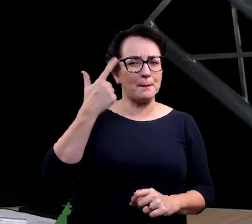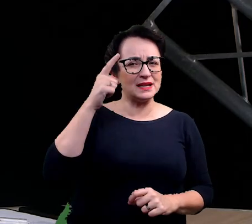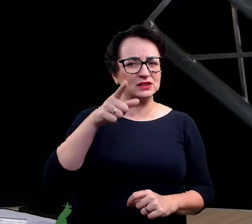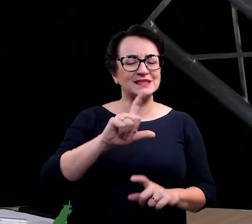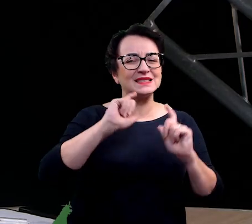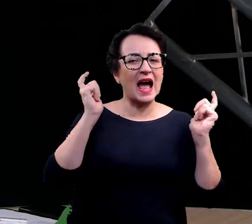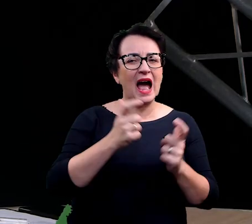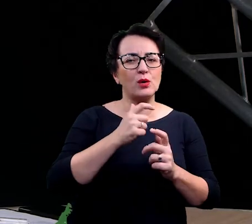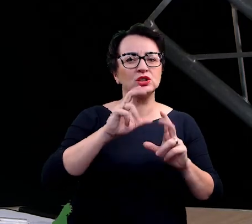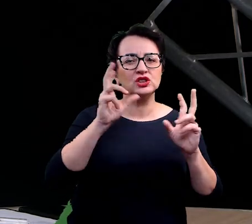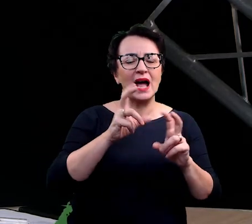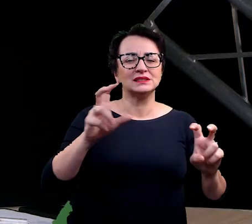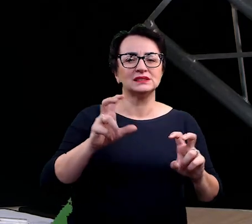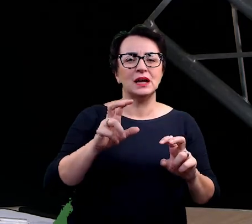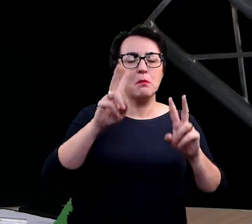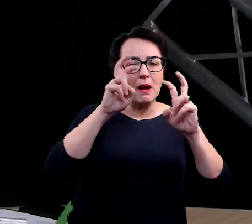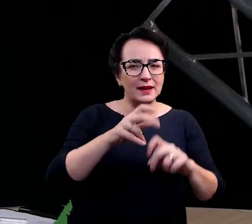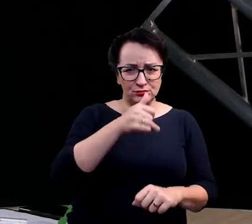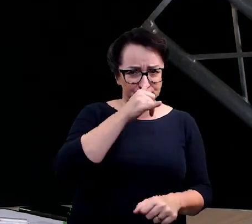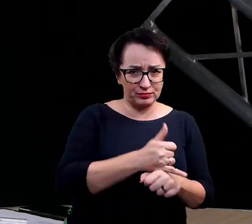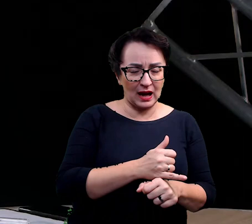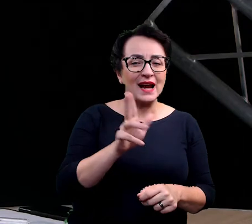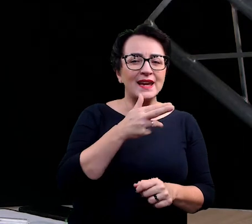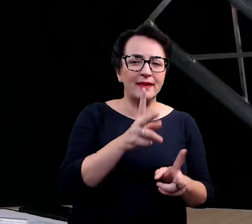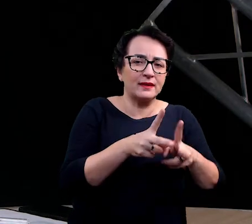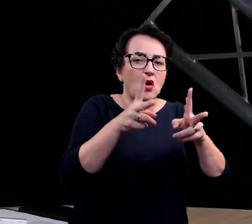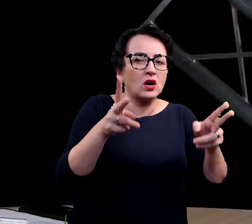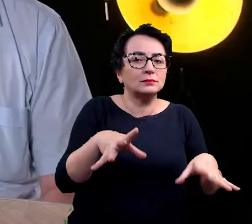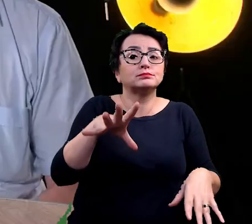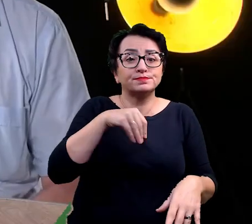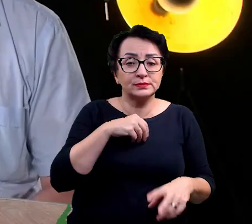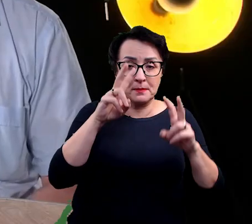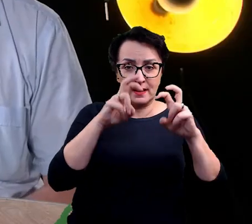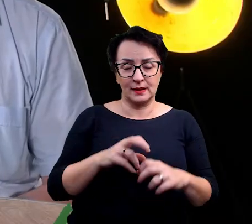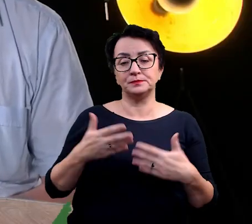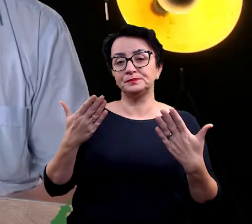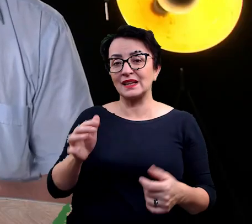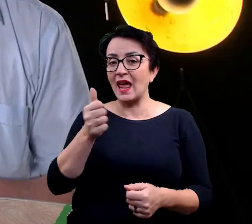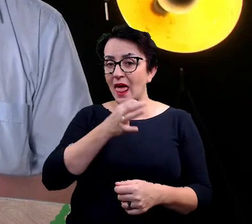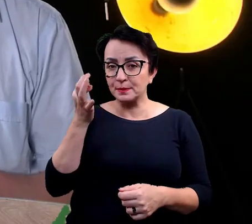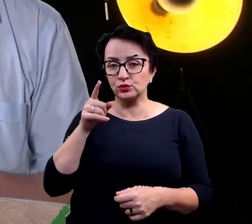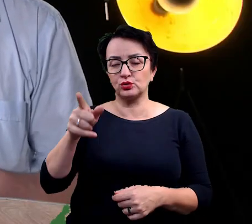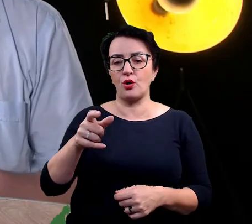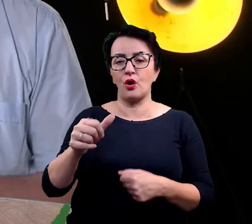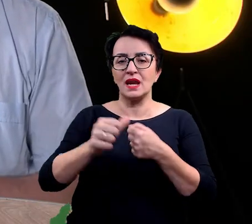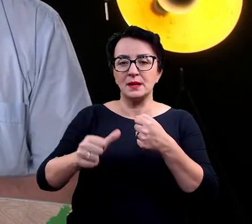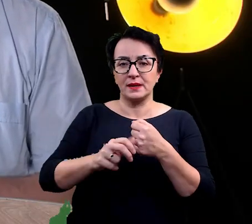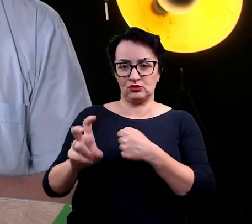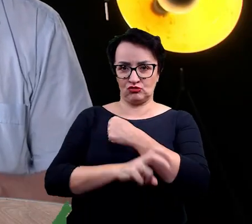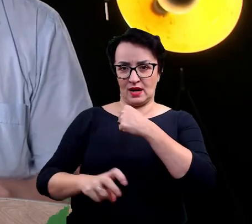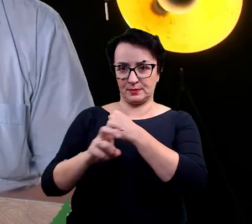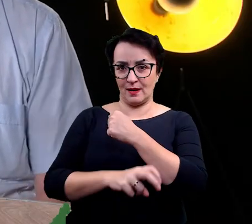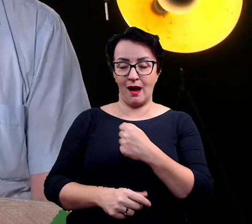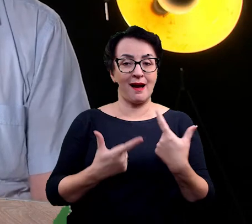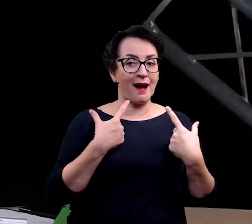okno, kiedy możesz wyjść w teren i prowadzić te badania? Najlepszy okres to jest lipiec i sierpień. Czyli jeśli ktokolwiek chciałby